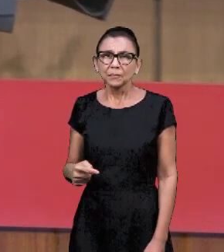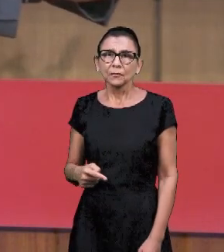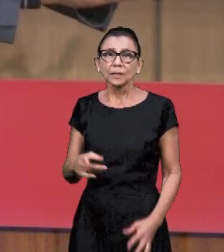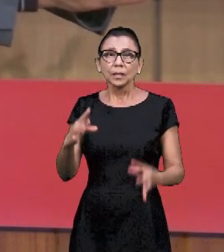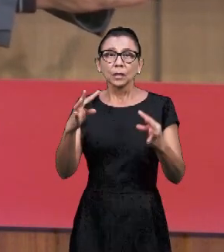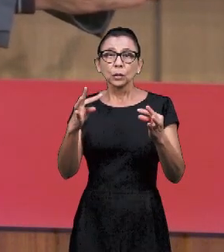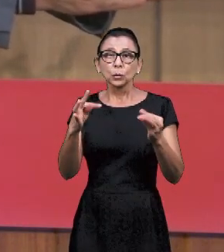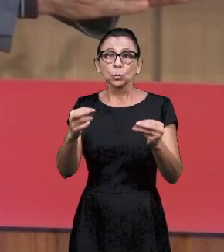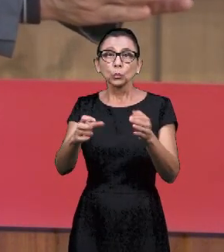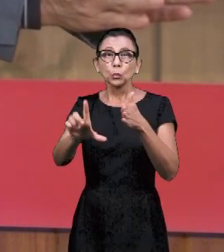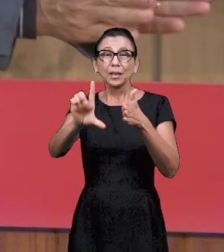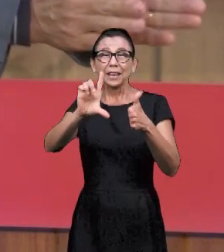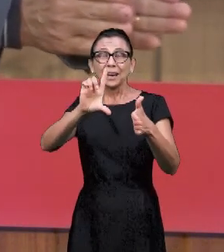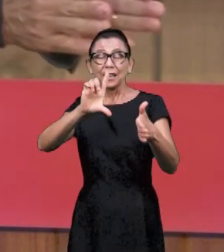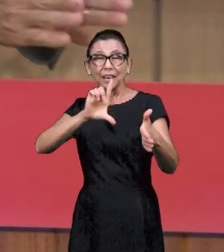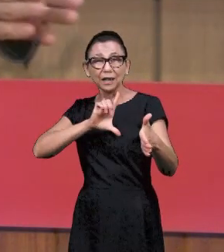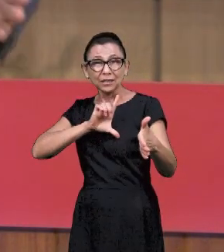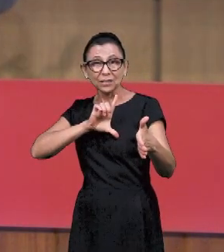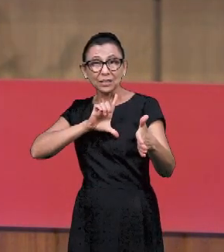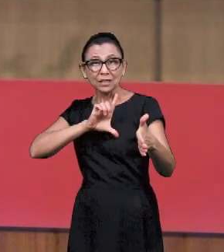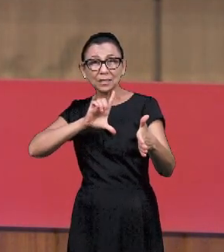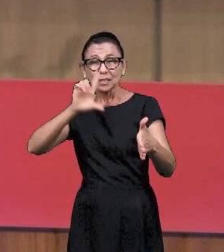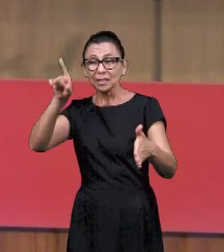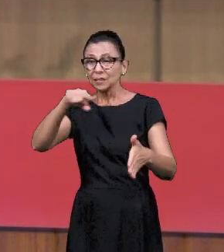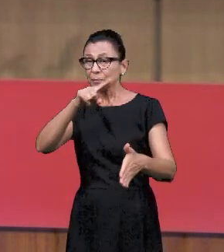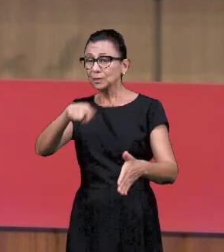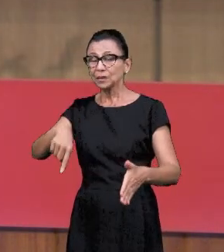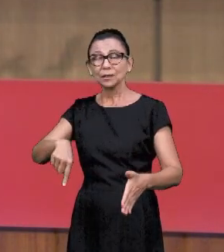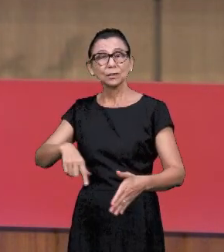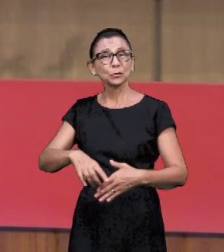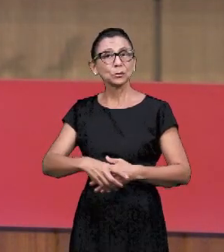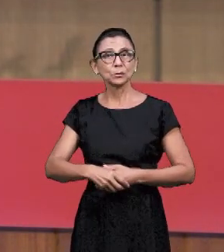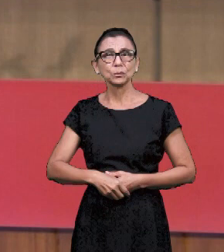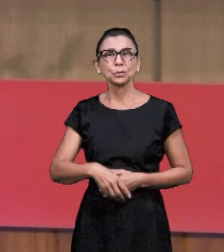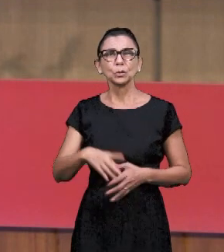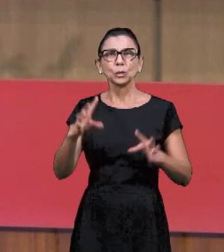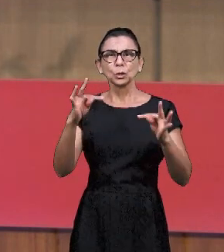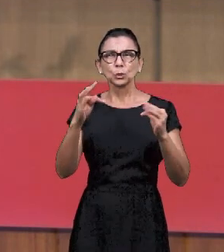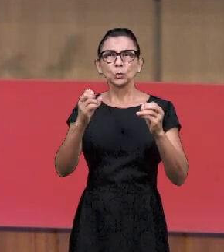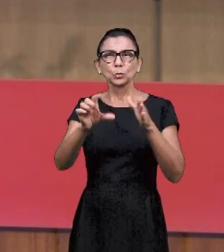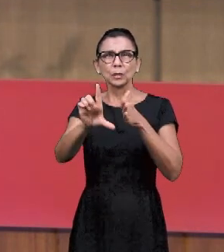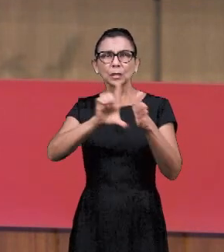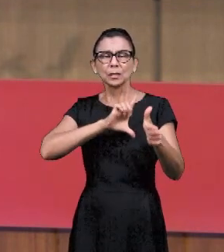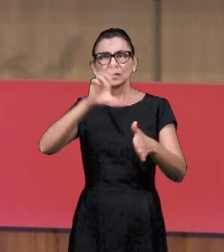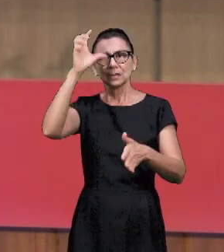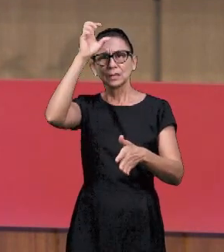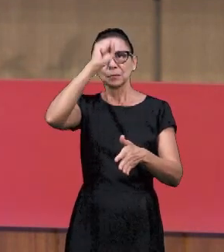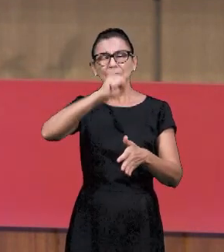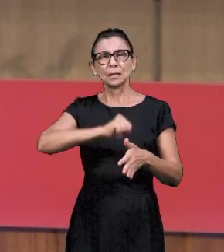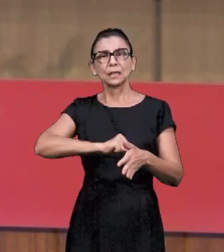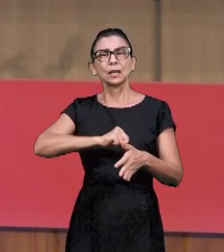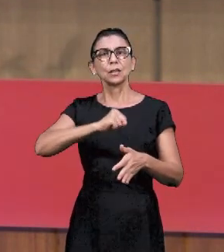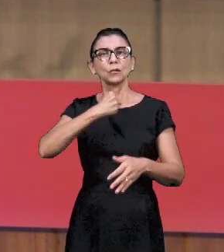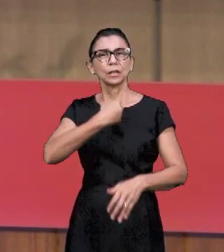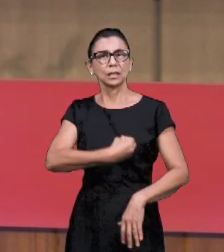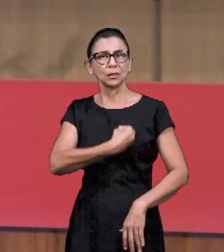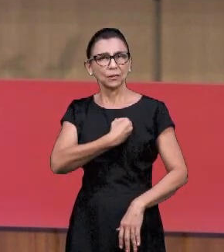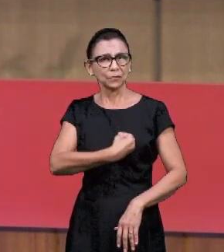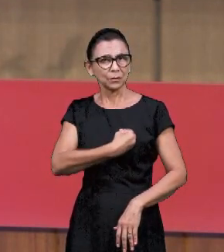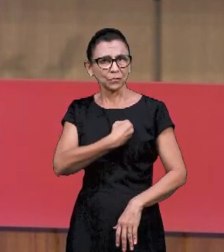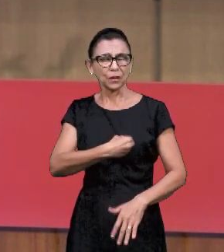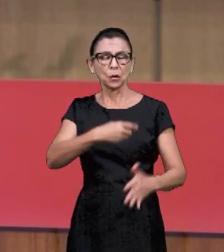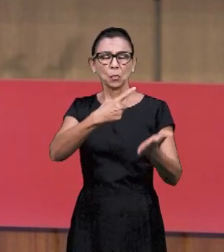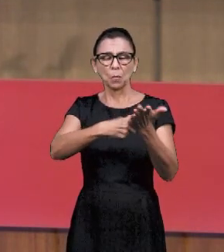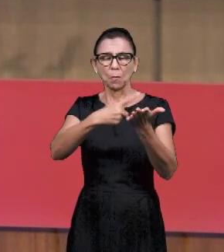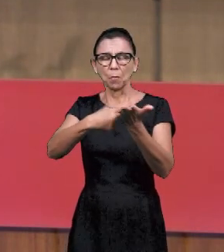разрывает завет с Богом, он отвергает все то, во что он верил до того момента. Все то, что он